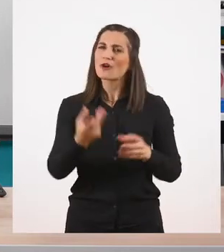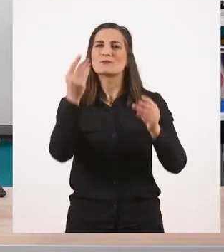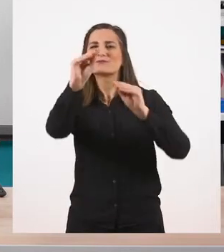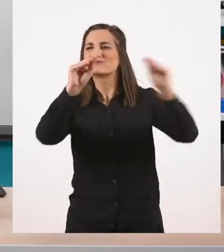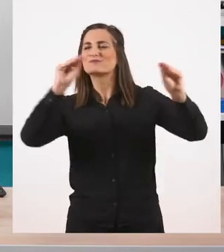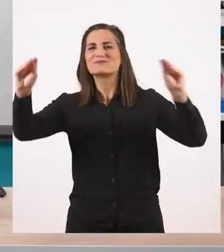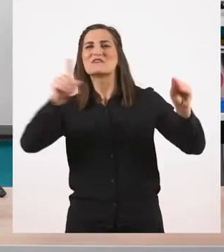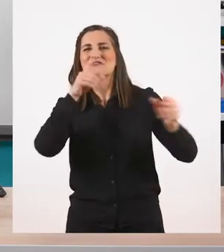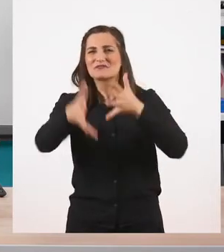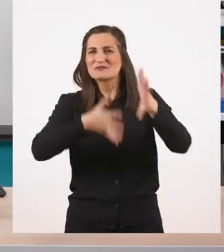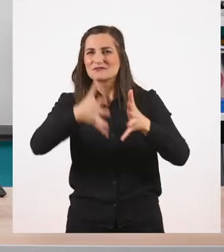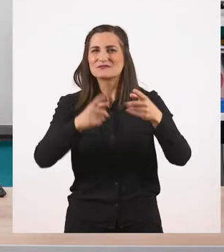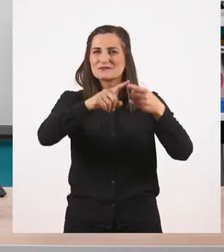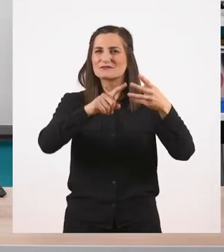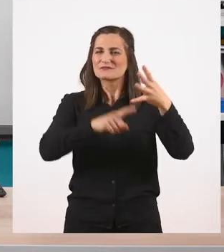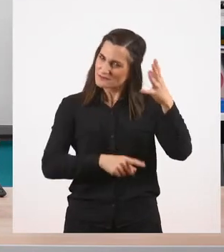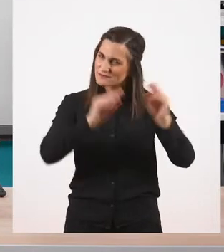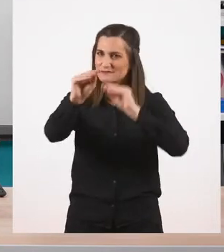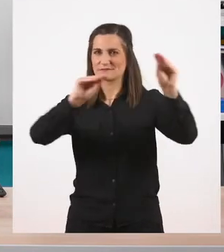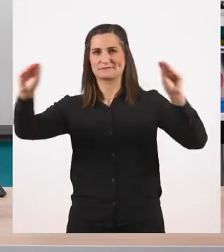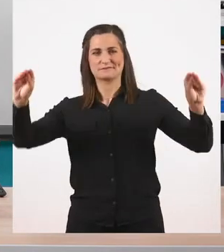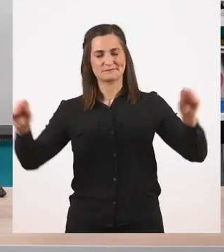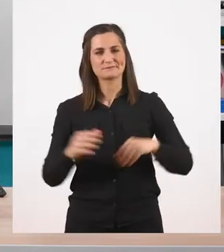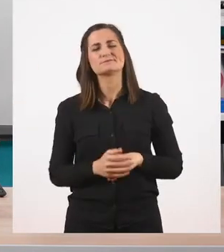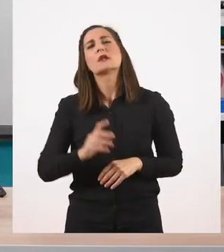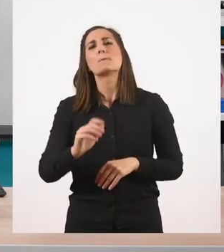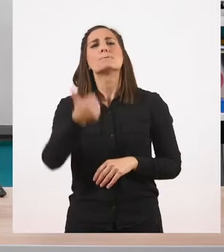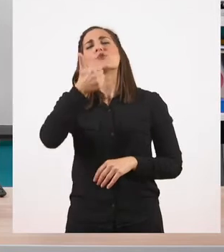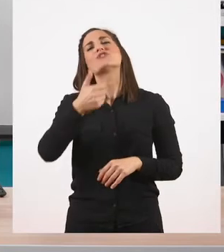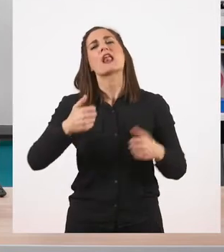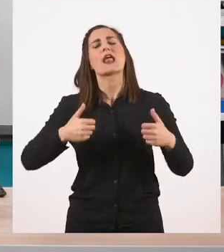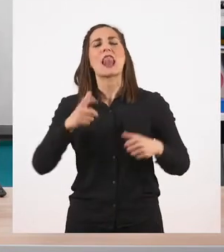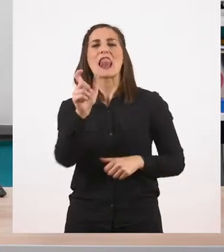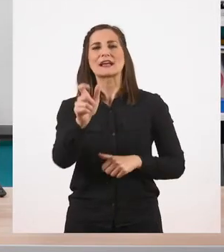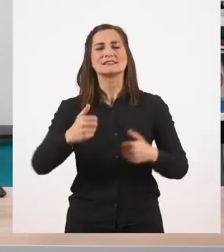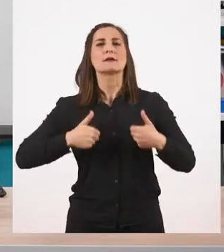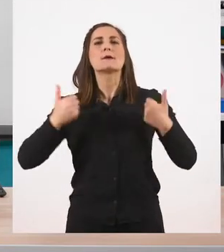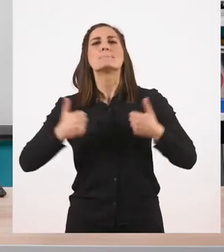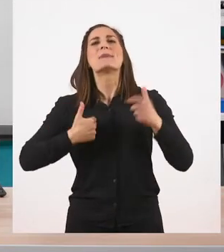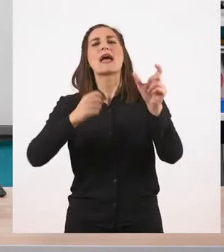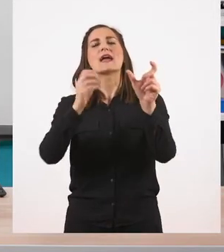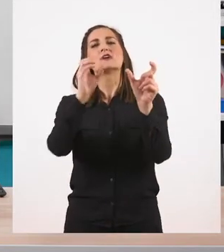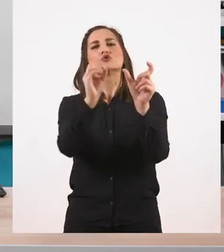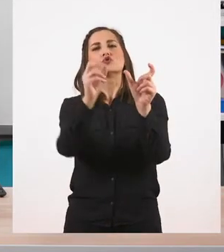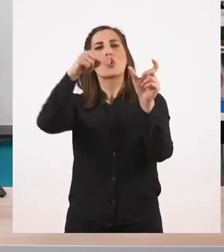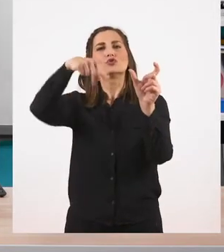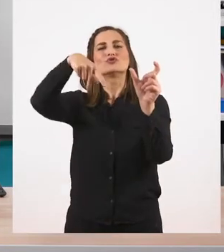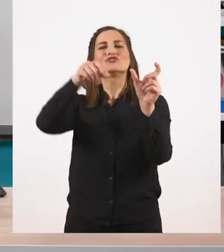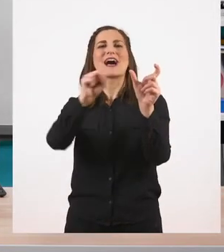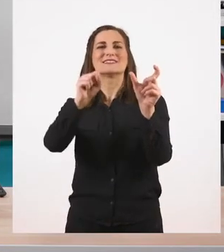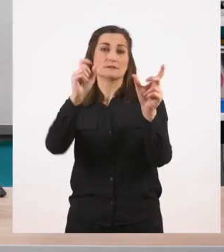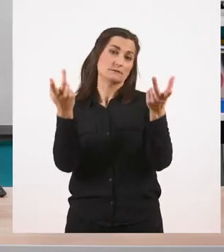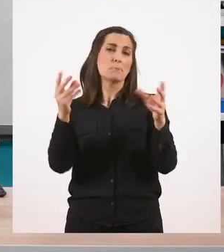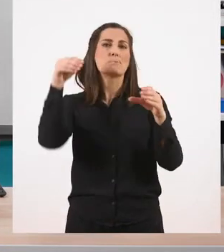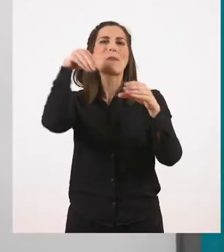προηγουμένως. Έχουμε πρώτη-πρώτη λέξη το παίζοντας. Είναι μία μετοχή που τελειώνει σε όντας.